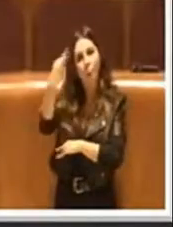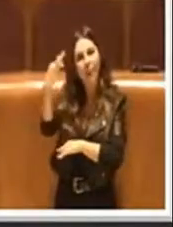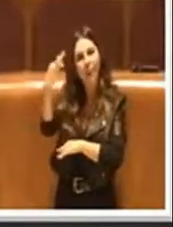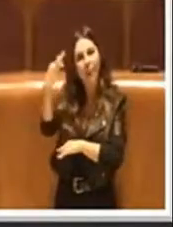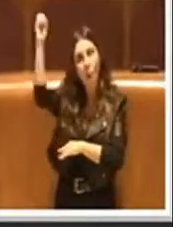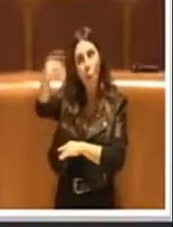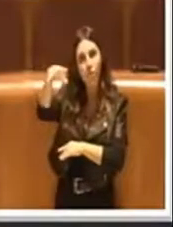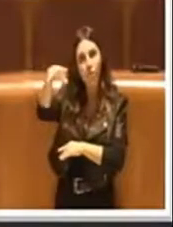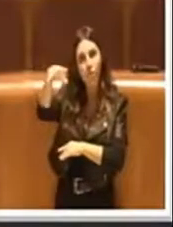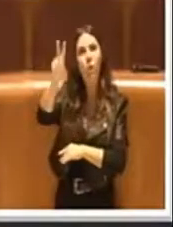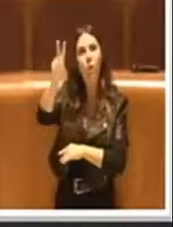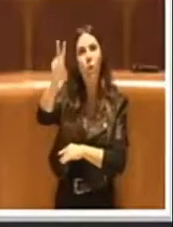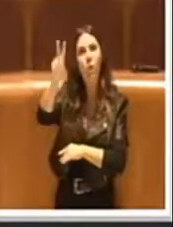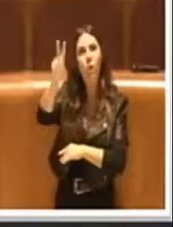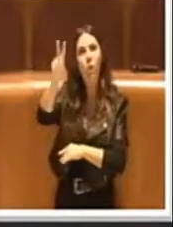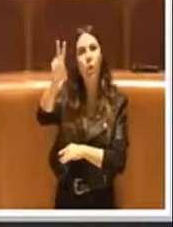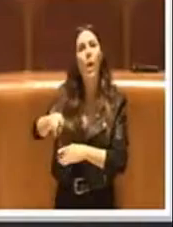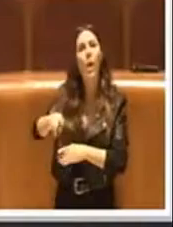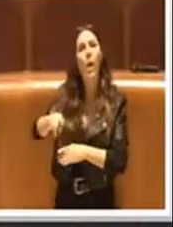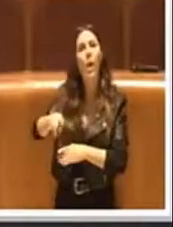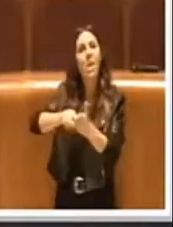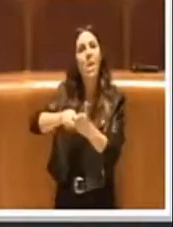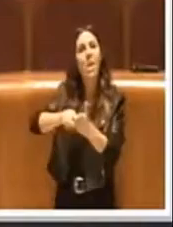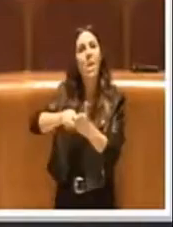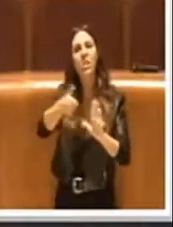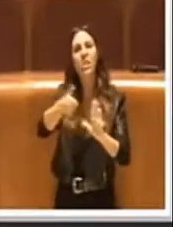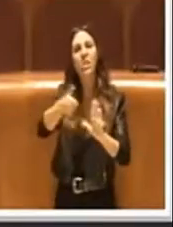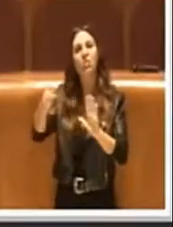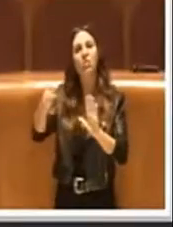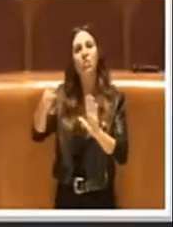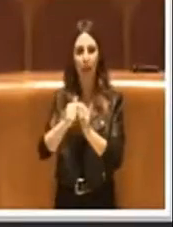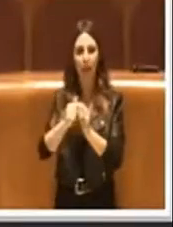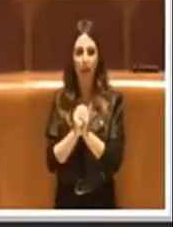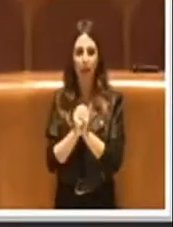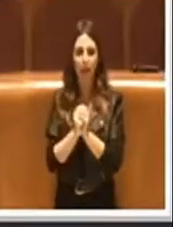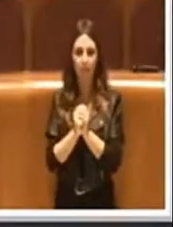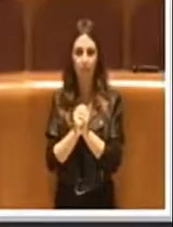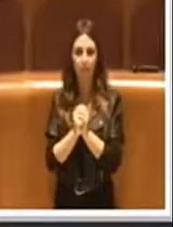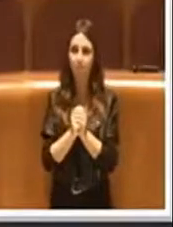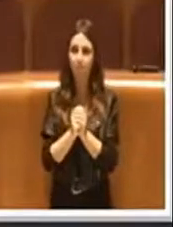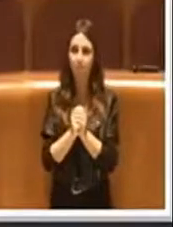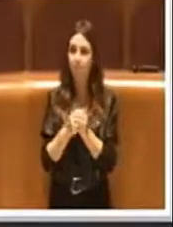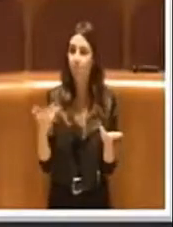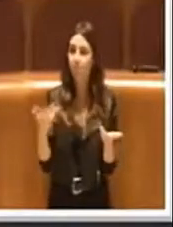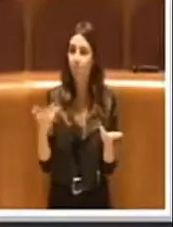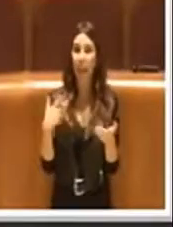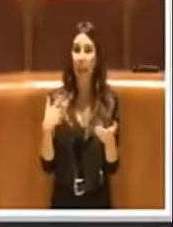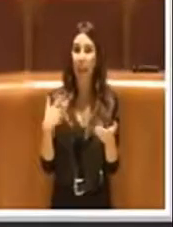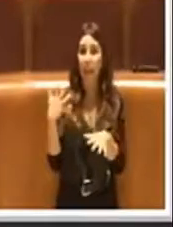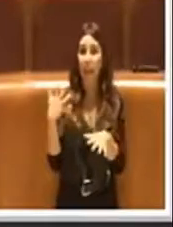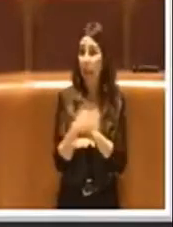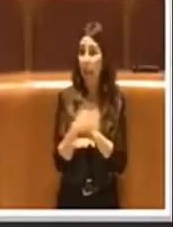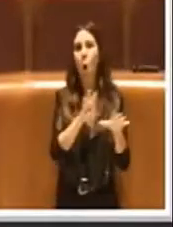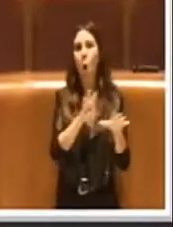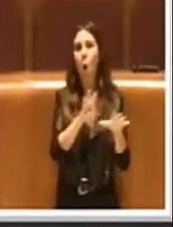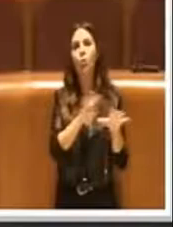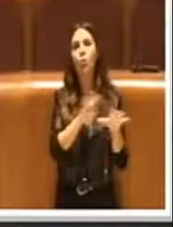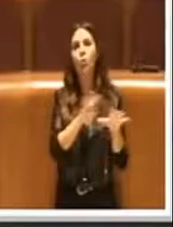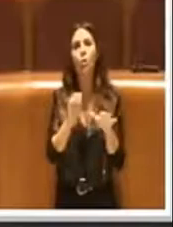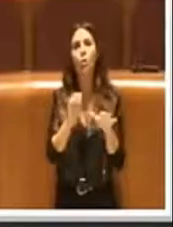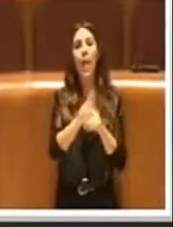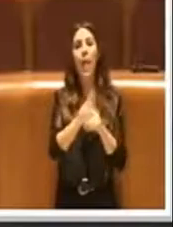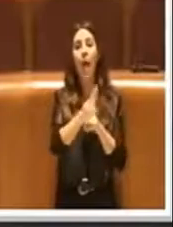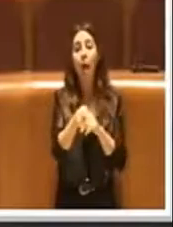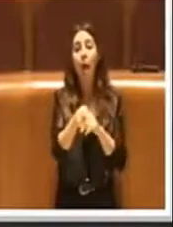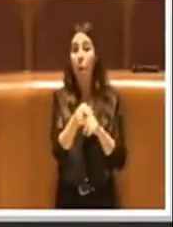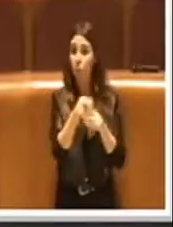di 2 milioni e 600 mila. Ora, gli interventi che hanno riguardato gli 800 mila euro sono stati